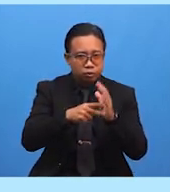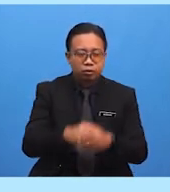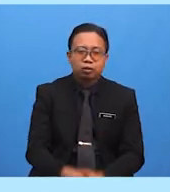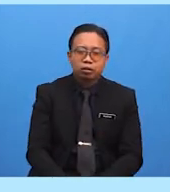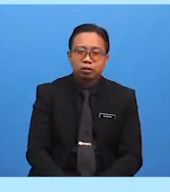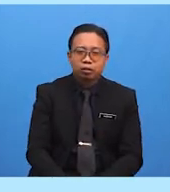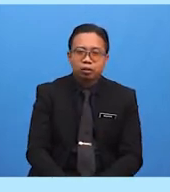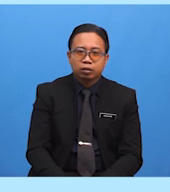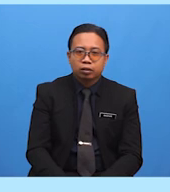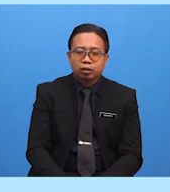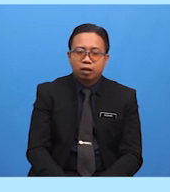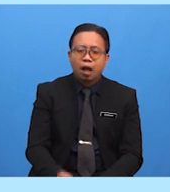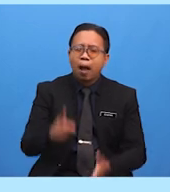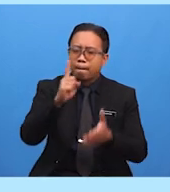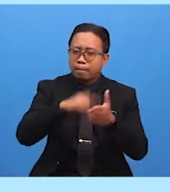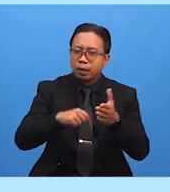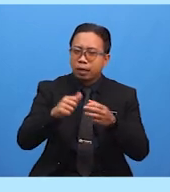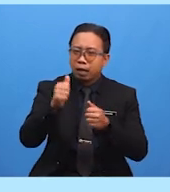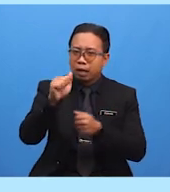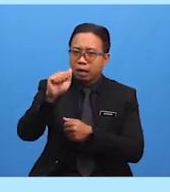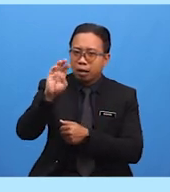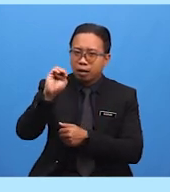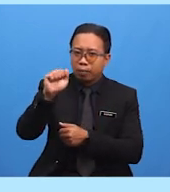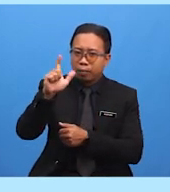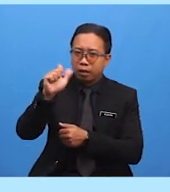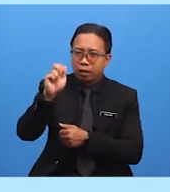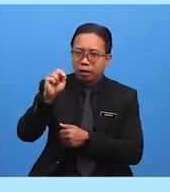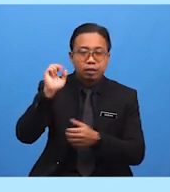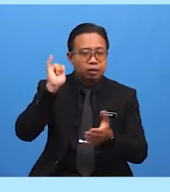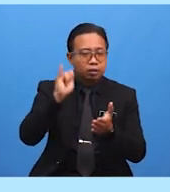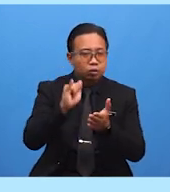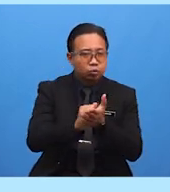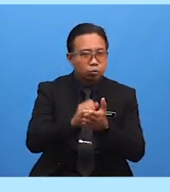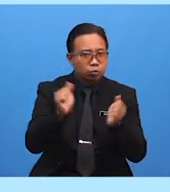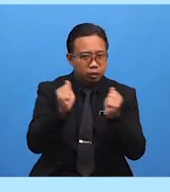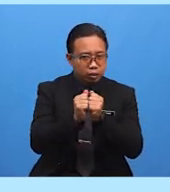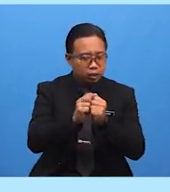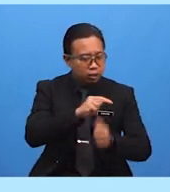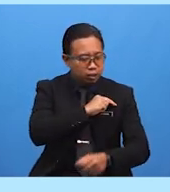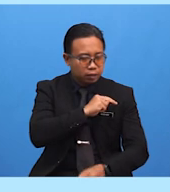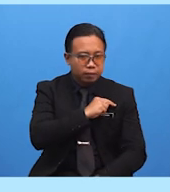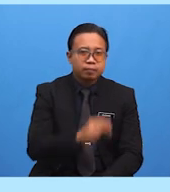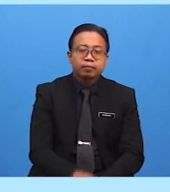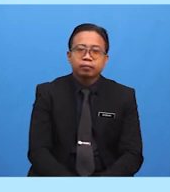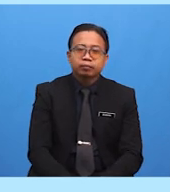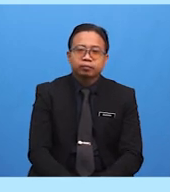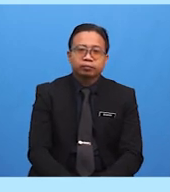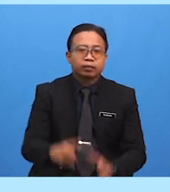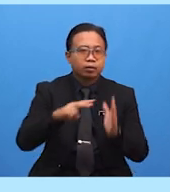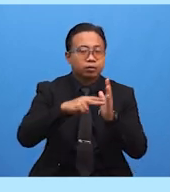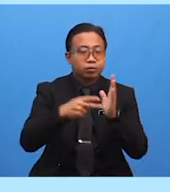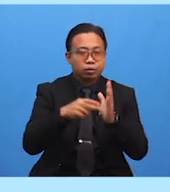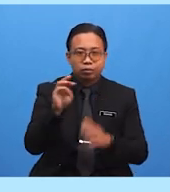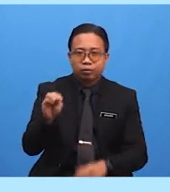Sungguhnya amalan itu adalah dengan niat Maknanya murid